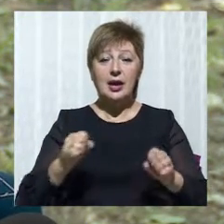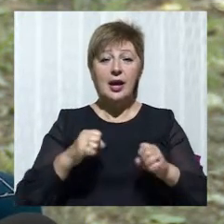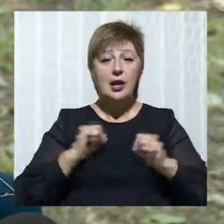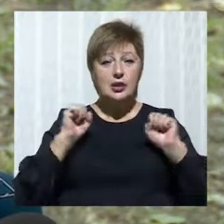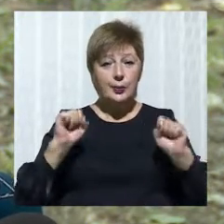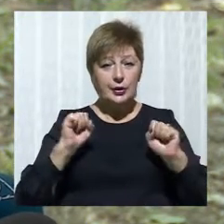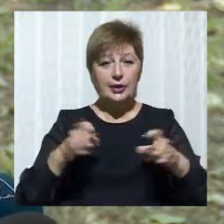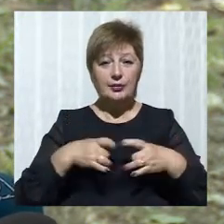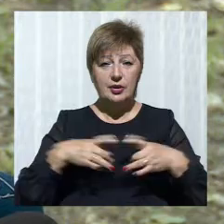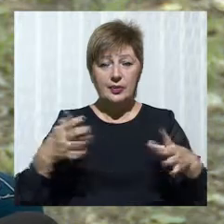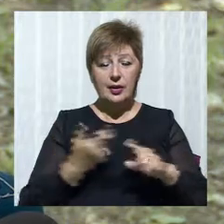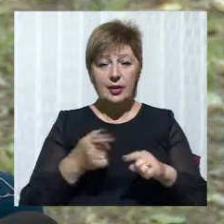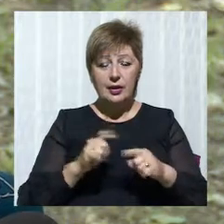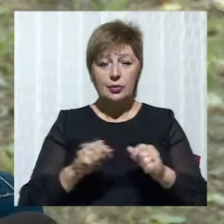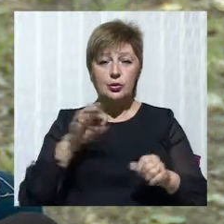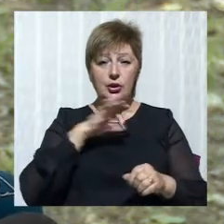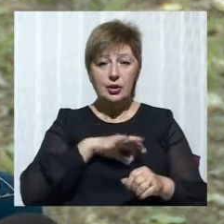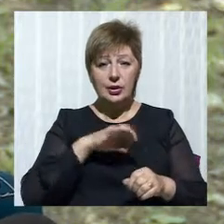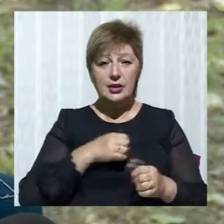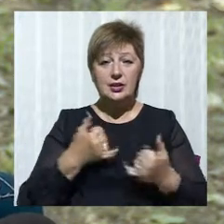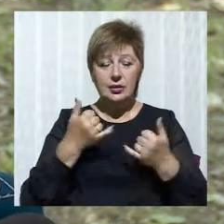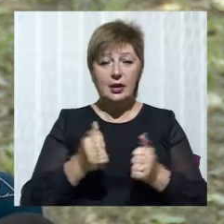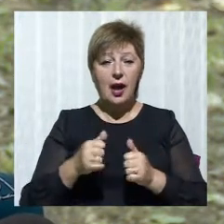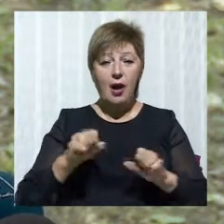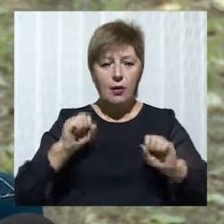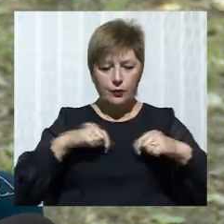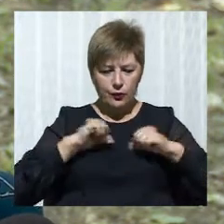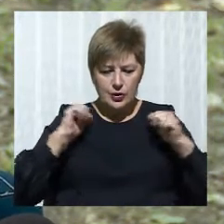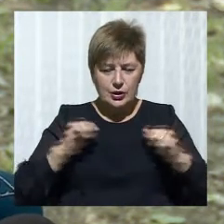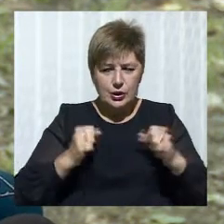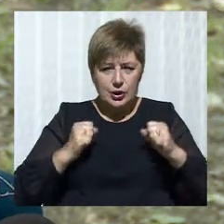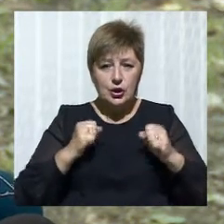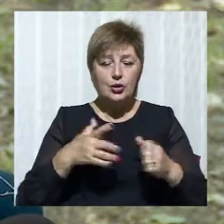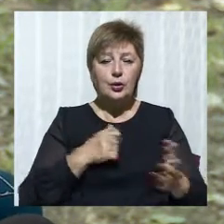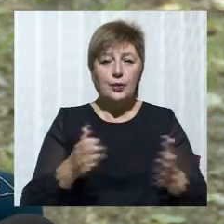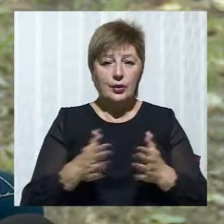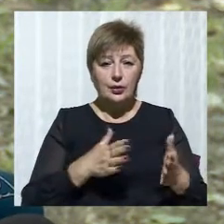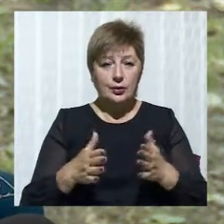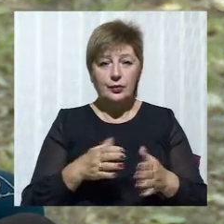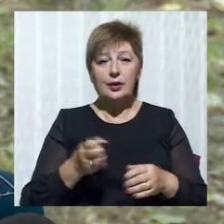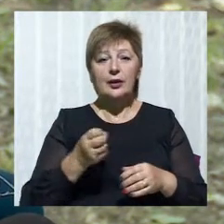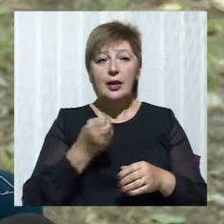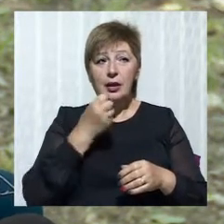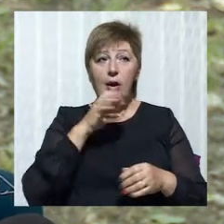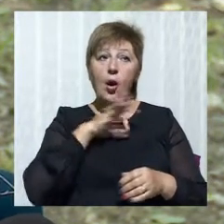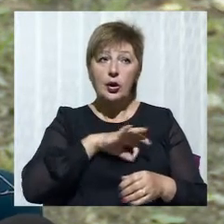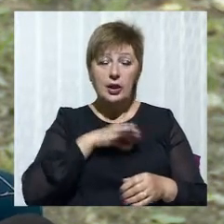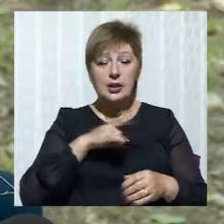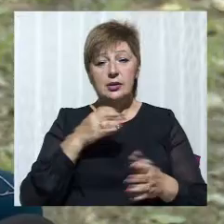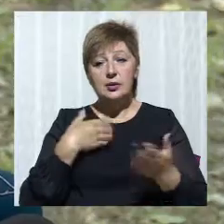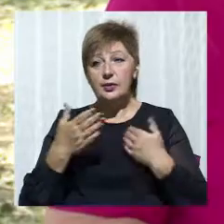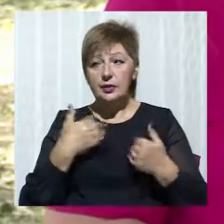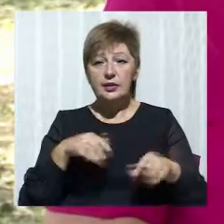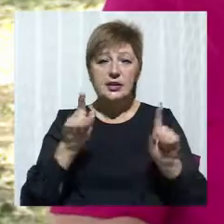Це дуже корисно для фізичної підготовки. І взагалі з точки зору морально. Дуже корисно спілкуватися з такими ж людьми з обмеженими